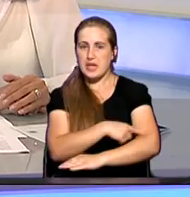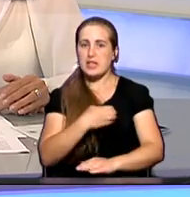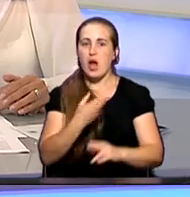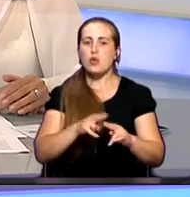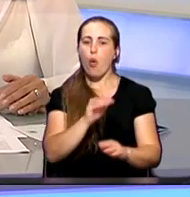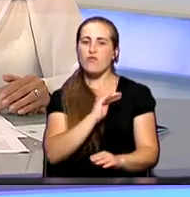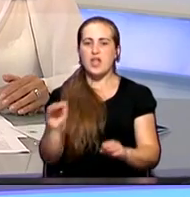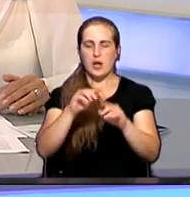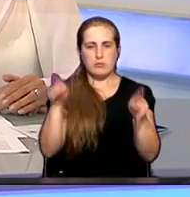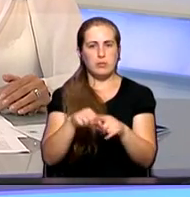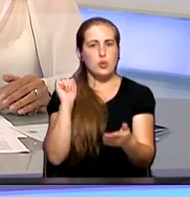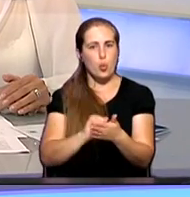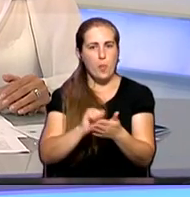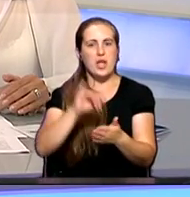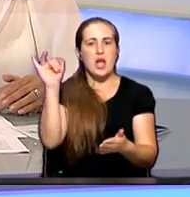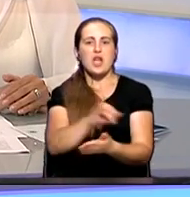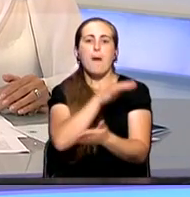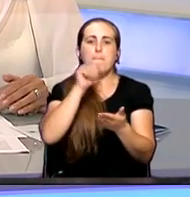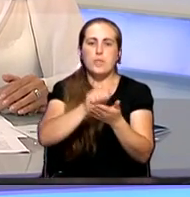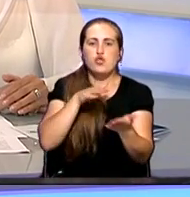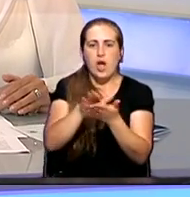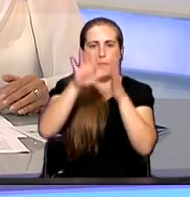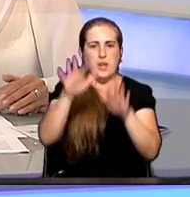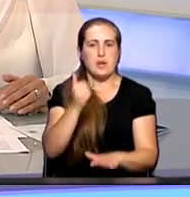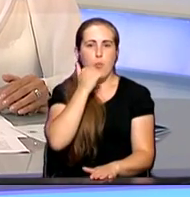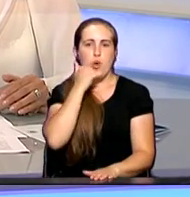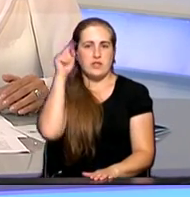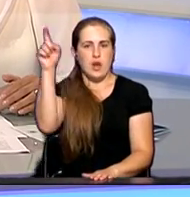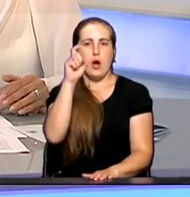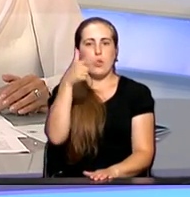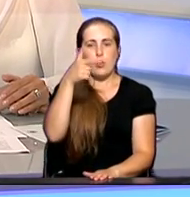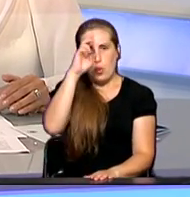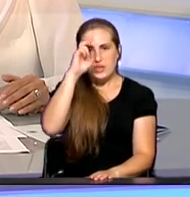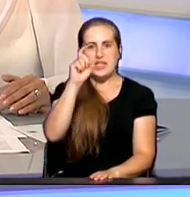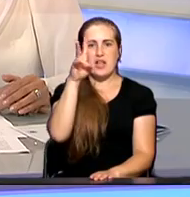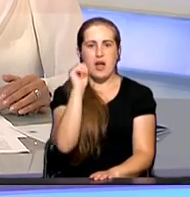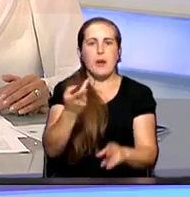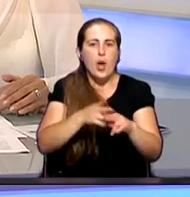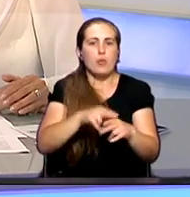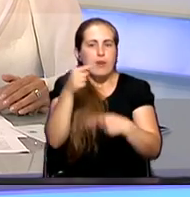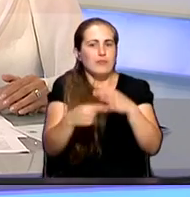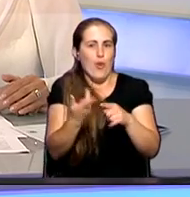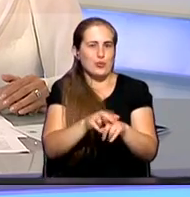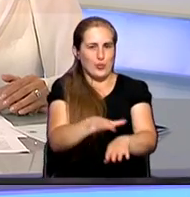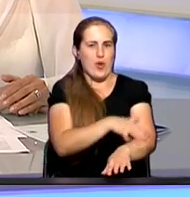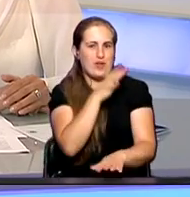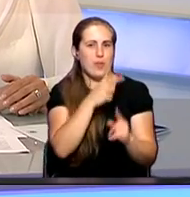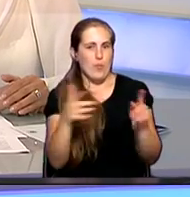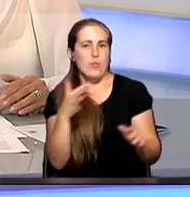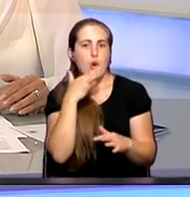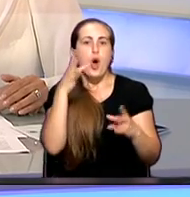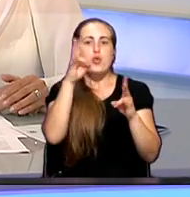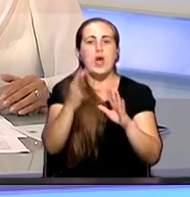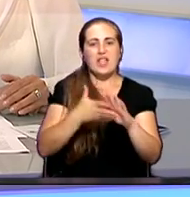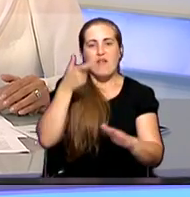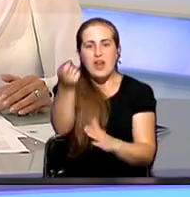официальный документ, и печатается он в Москве на госзнаке. Поэтому процедура занимает определенное время. Но заявлений принято более